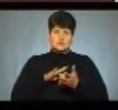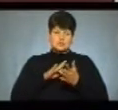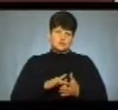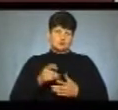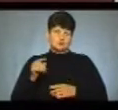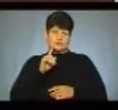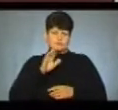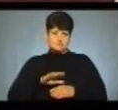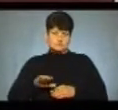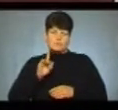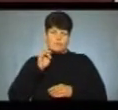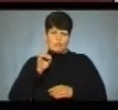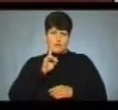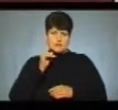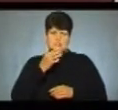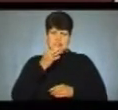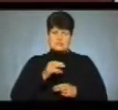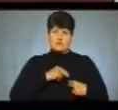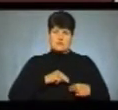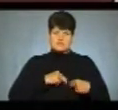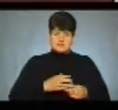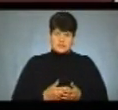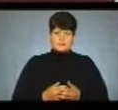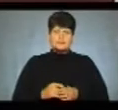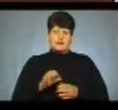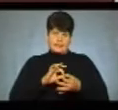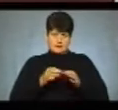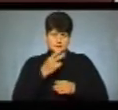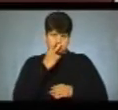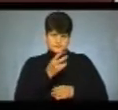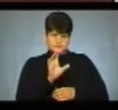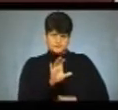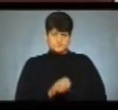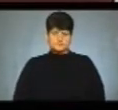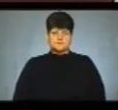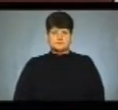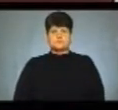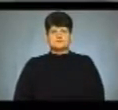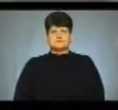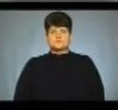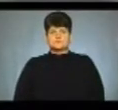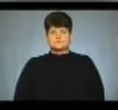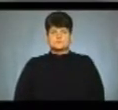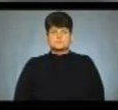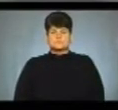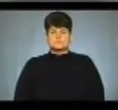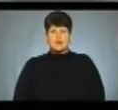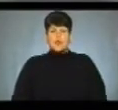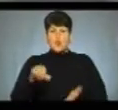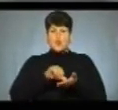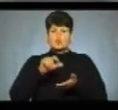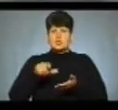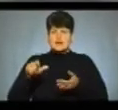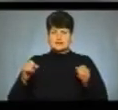молоді, повідомив працівник цієї установи Михайло Фалінський. Детальніше у сюжеті Погдана Буденчука. Учасники